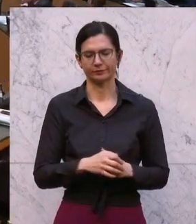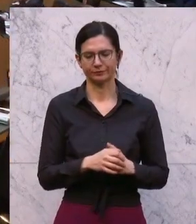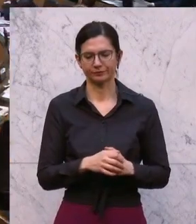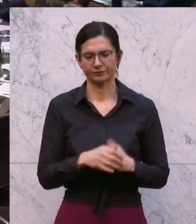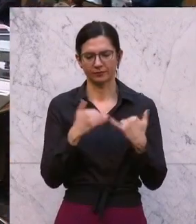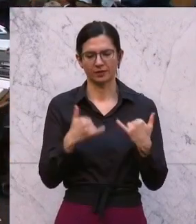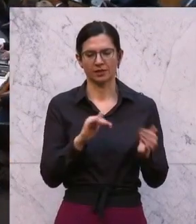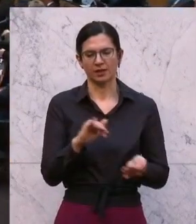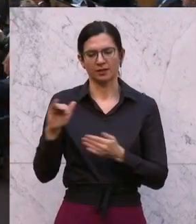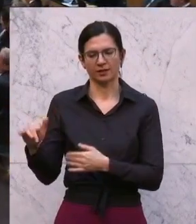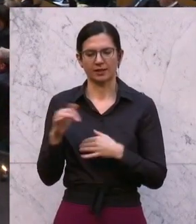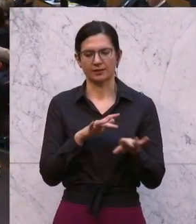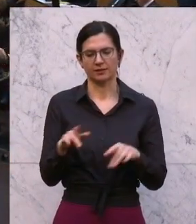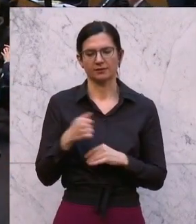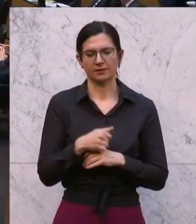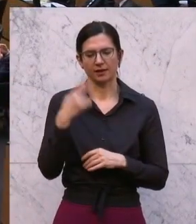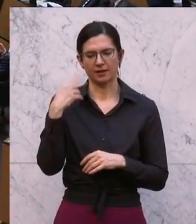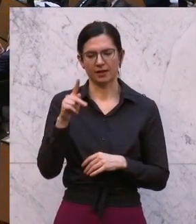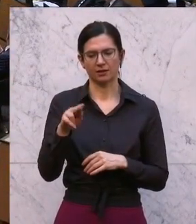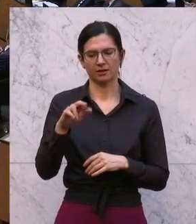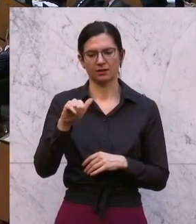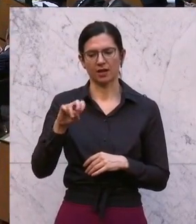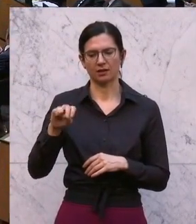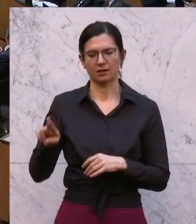Am Wort ist der Abgeordnete Kajan Greiner. Bitte, Herr Abgeordneter.